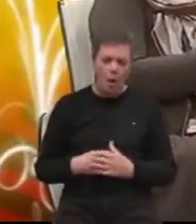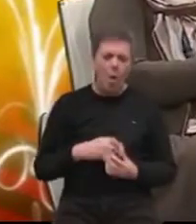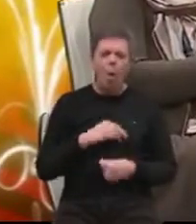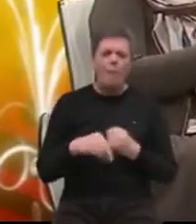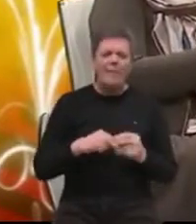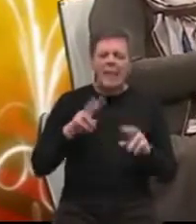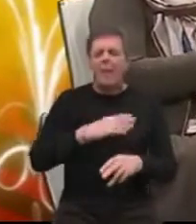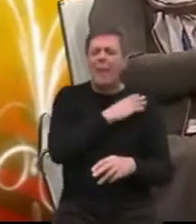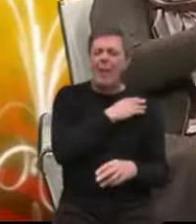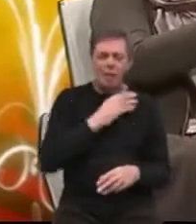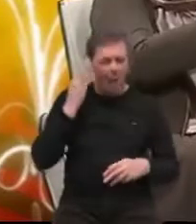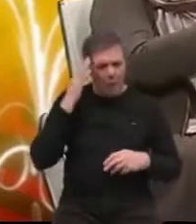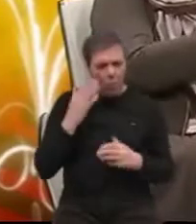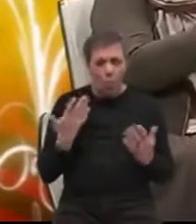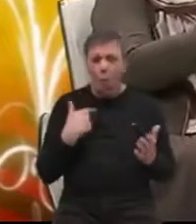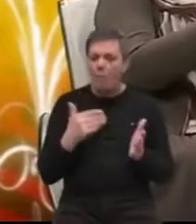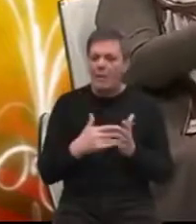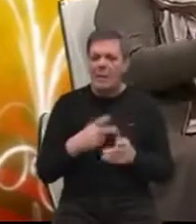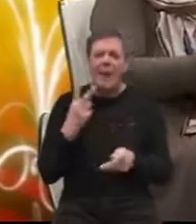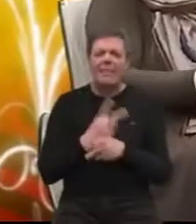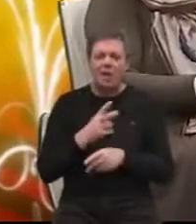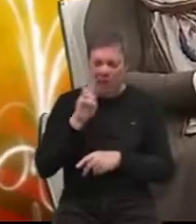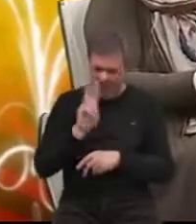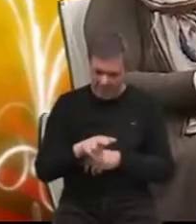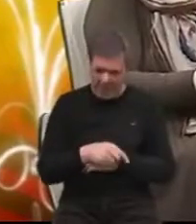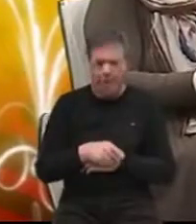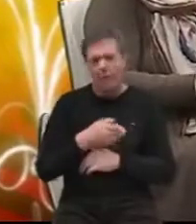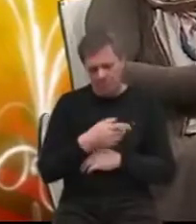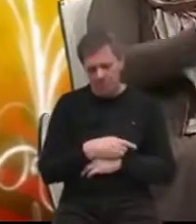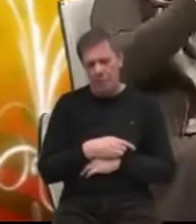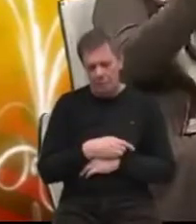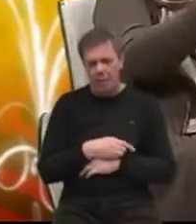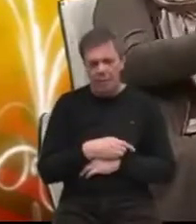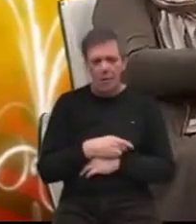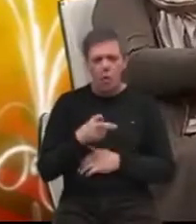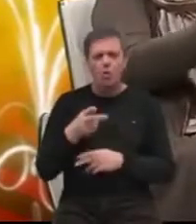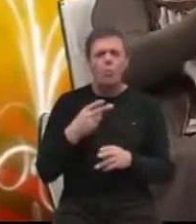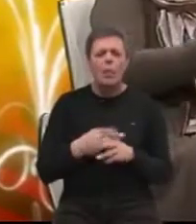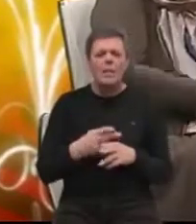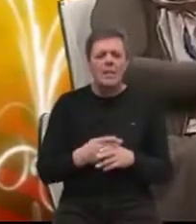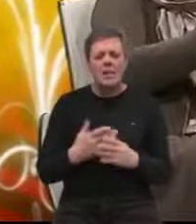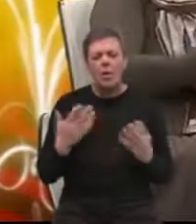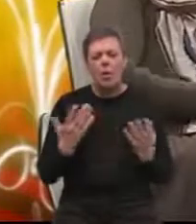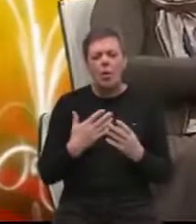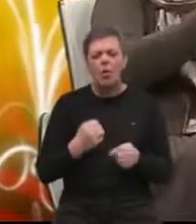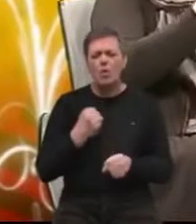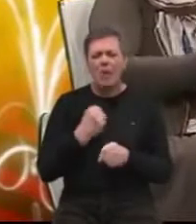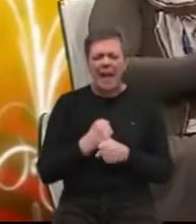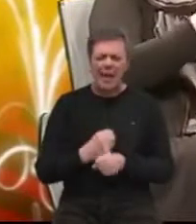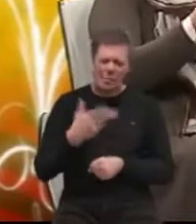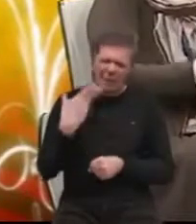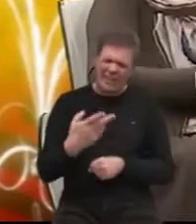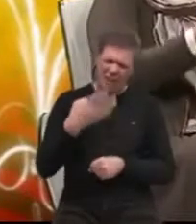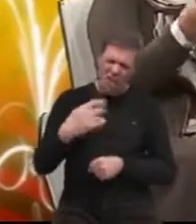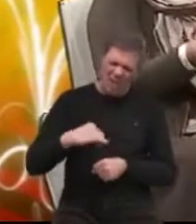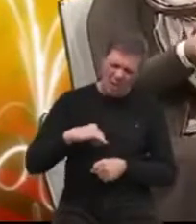ima na leđima brigu koju bi trebala država imati o takovim bolesnicima. To su bolesnici koji su radili po 30